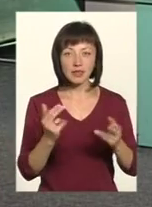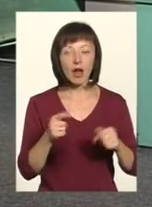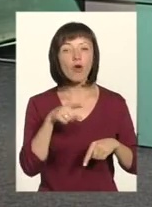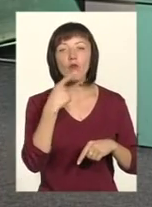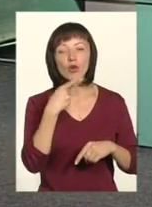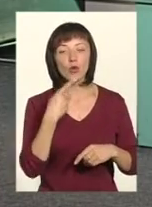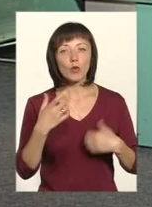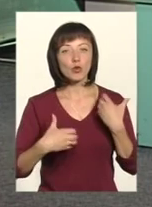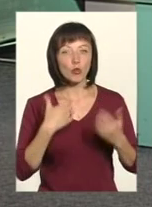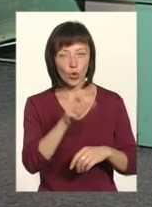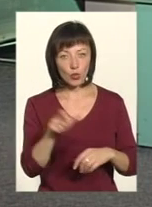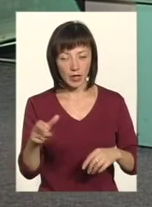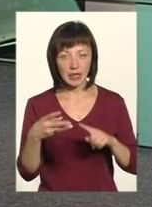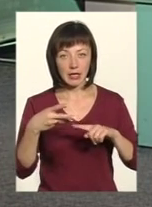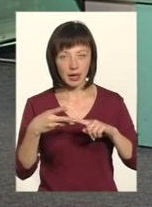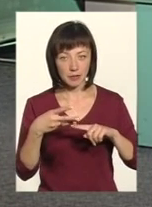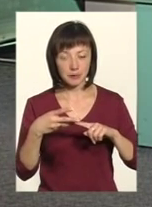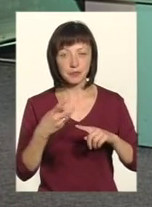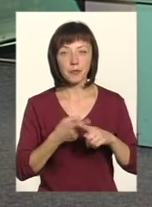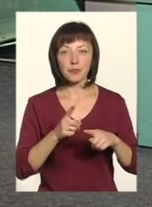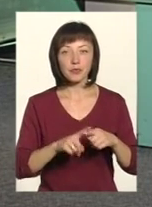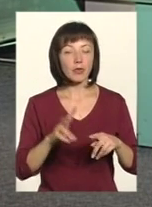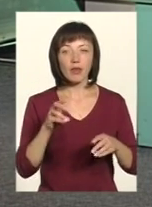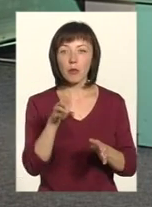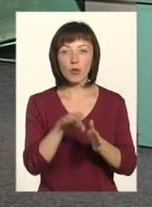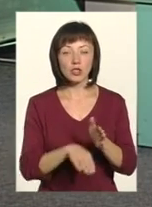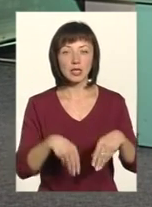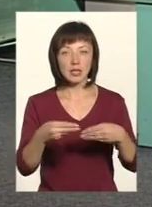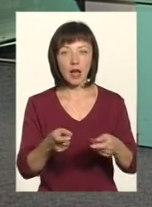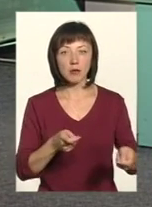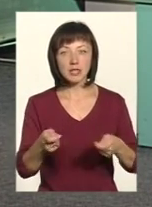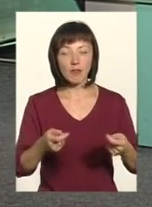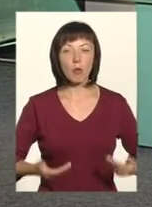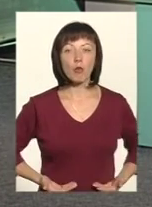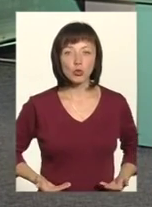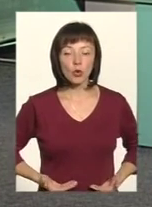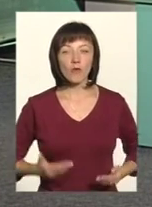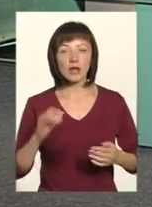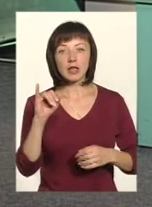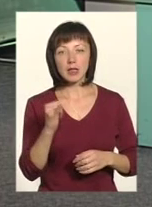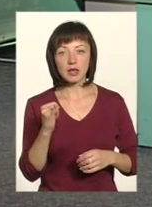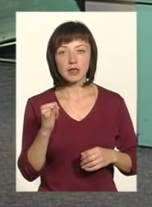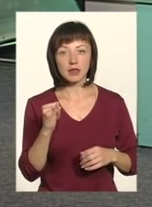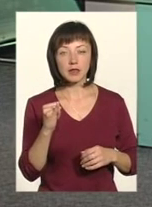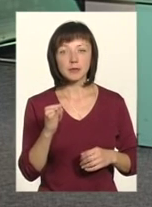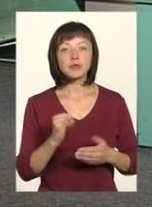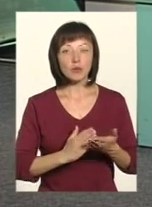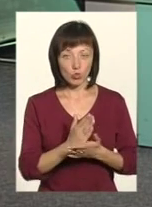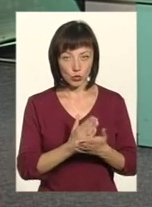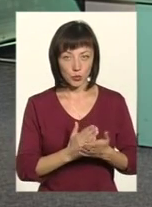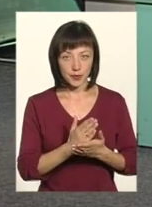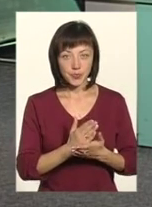турбує. Оці питання. Третє, це щоб не погіршилось надання адміністративних побутових послуг.